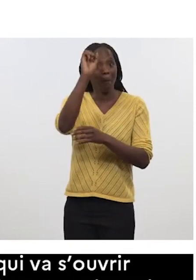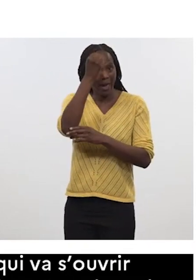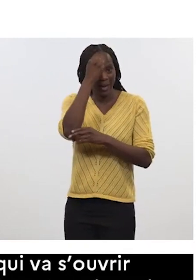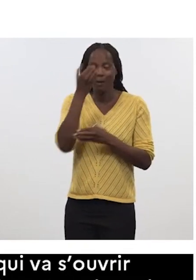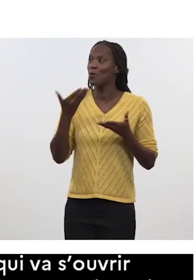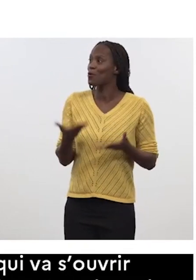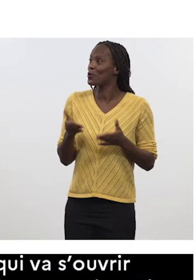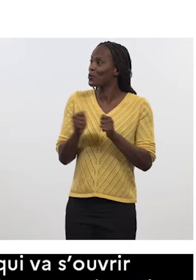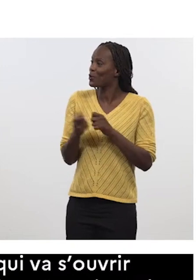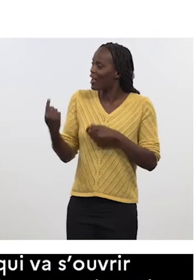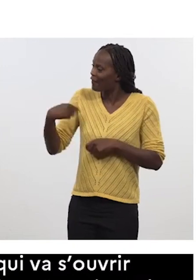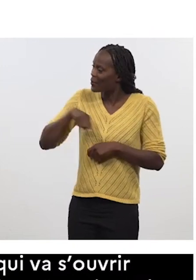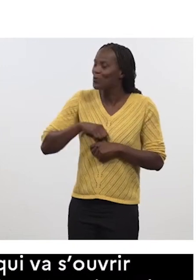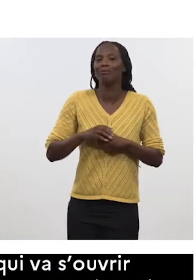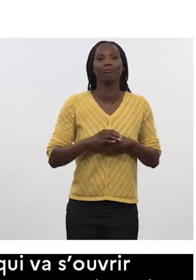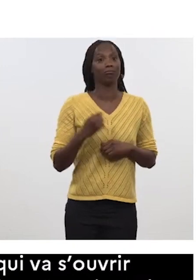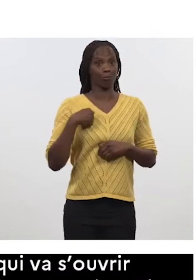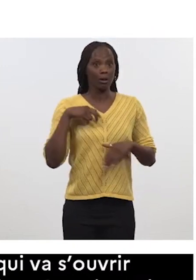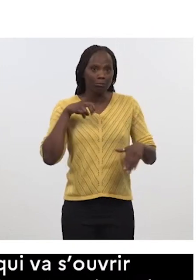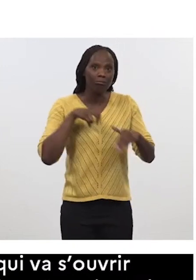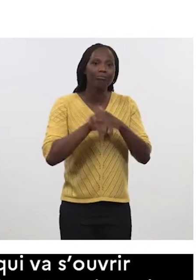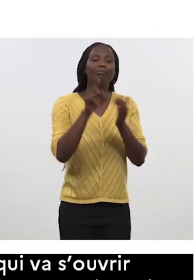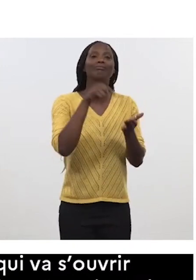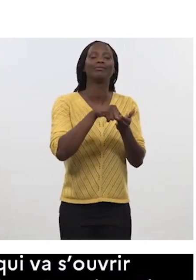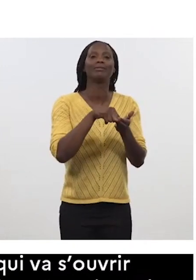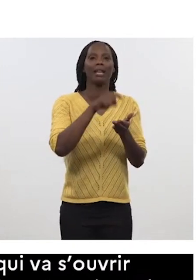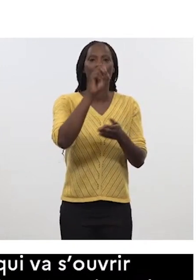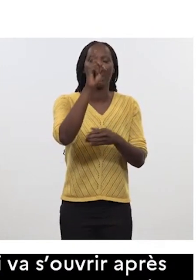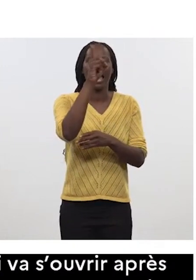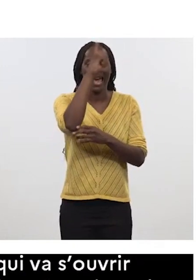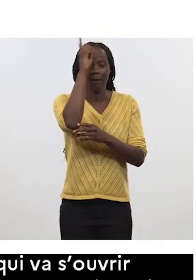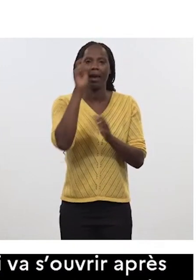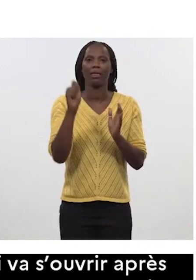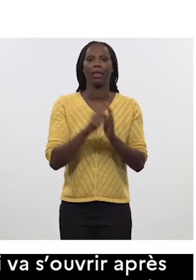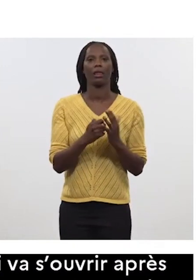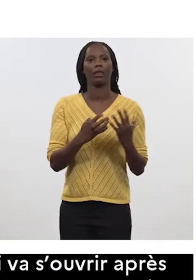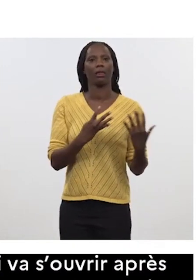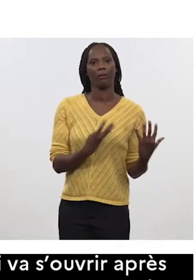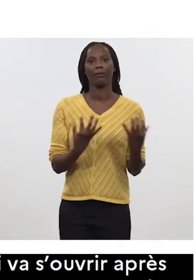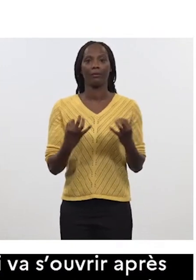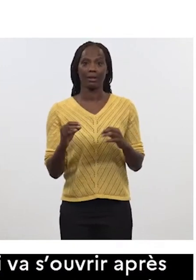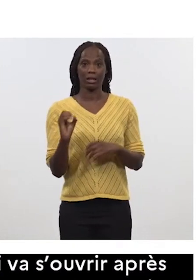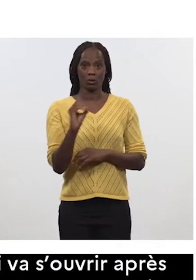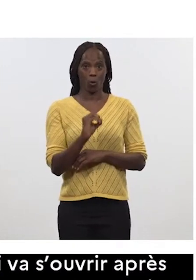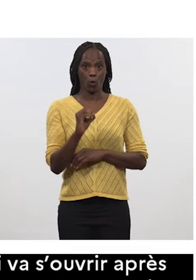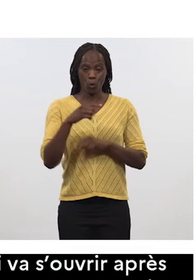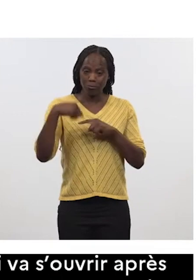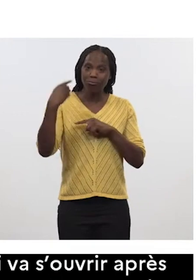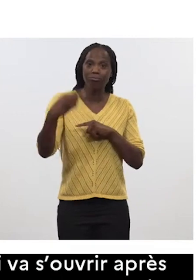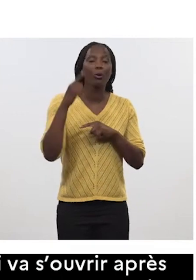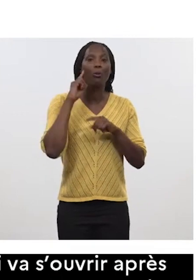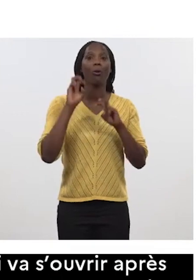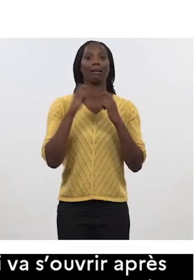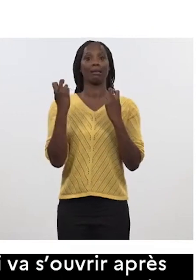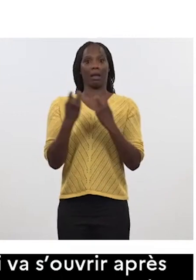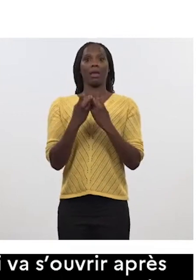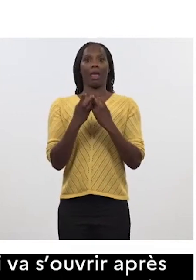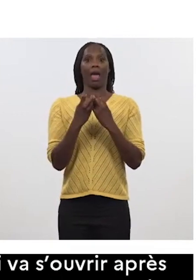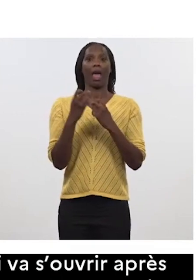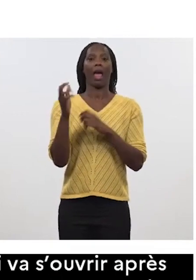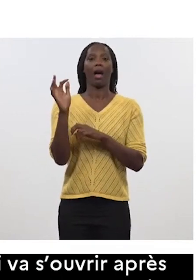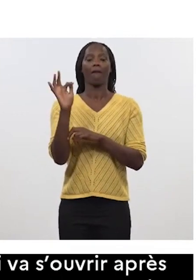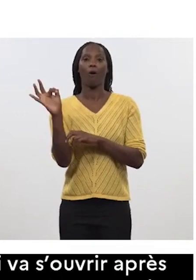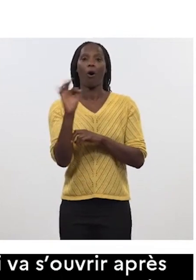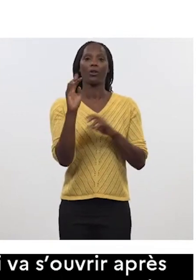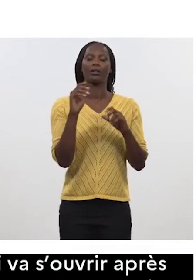Je serai à mon tour en Allemagne les 9 et 10 octobre prochains pour le séminaire franco-allemand, dans lequel nous aurons de nouveau un temps